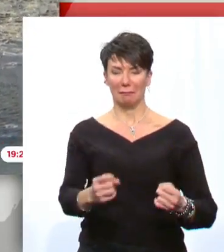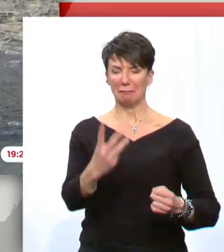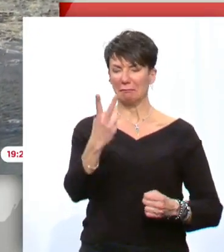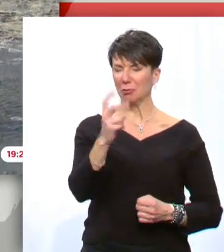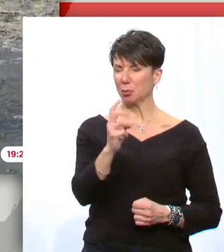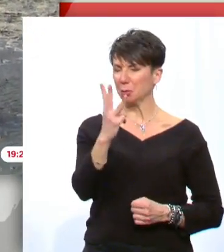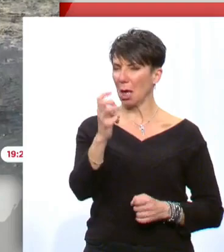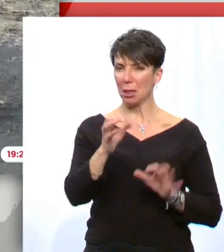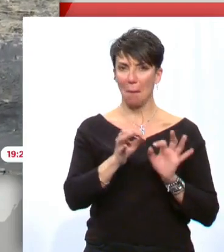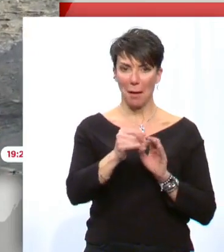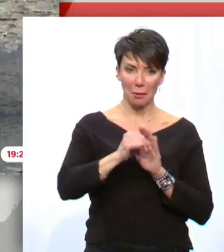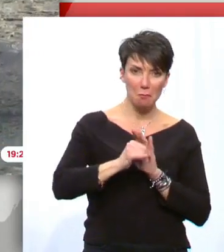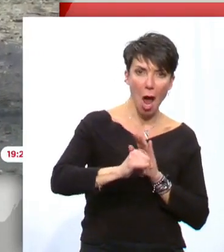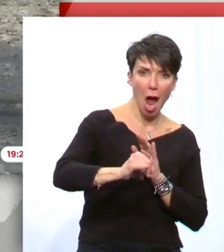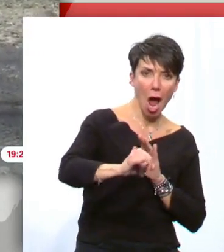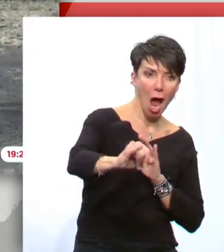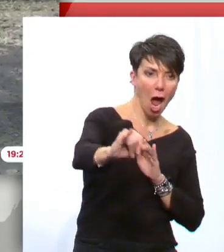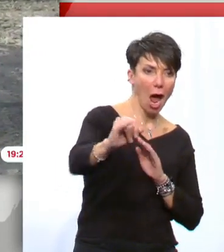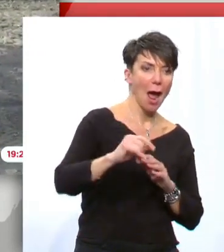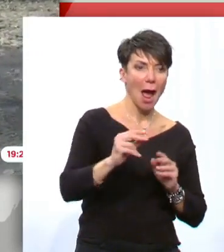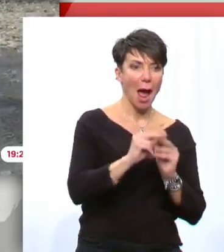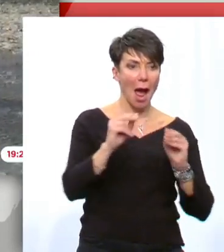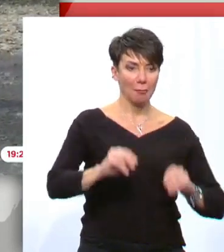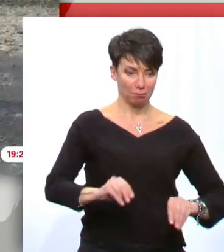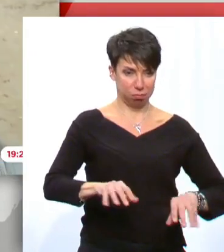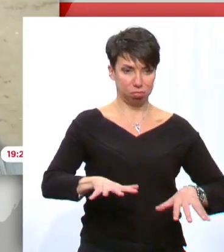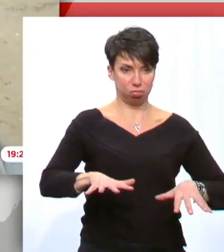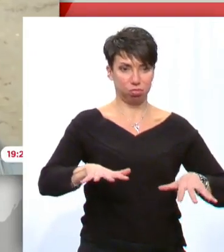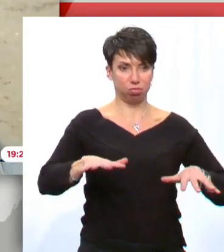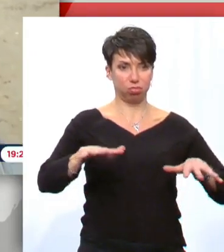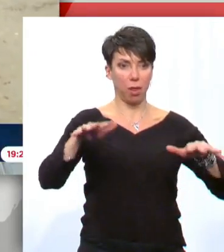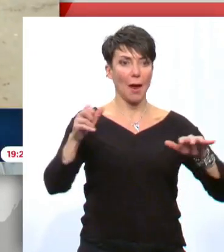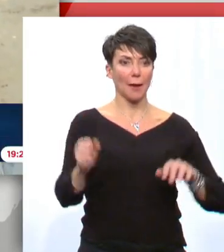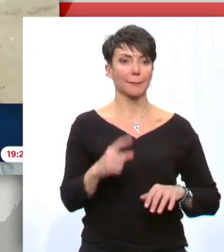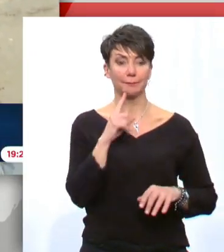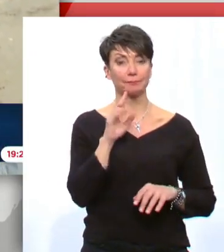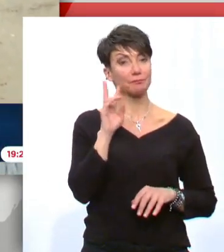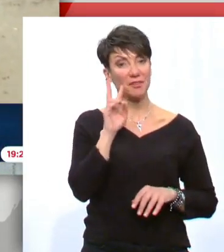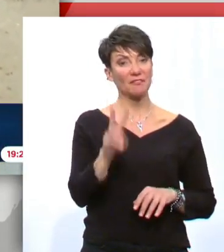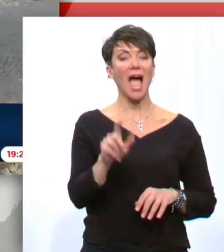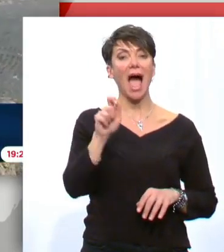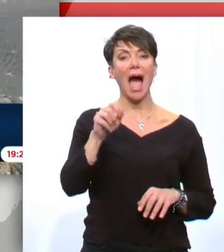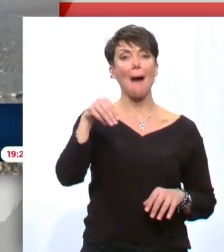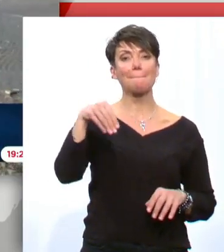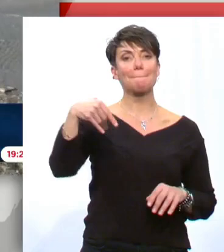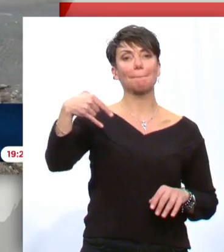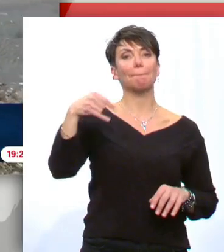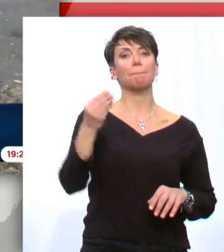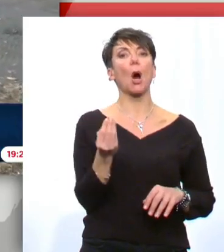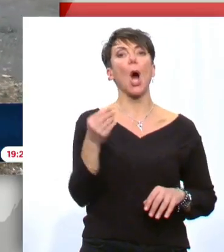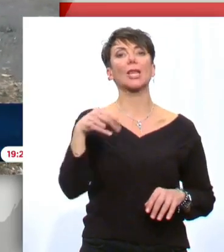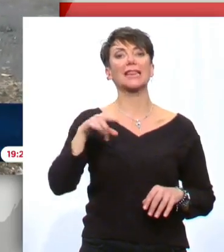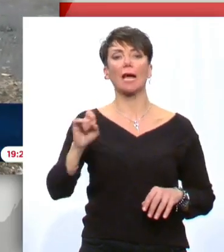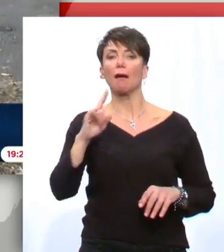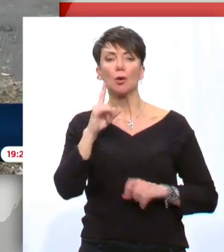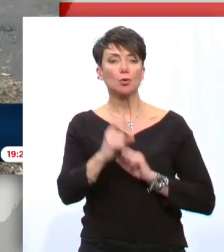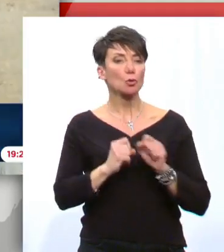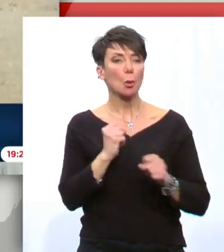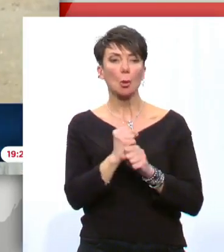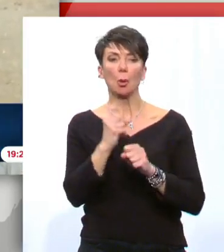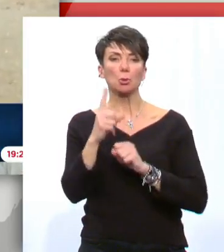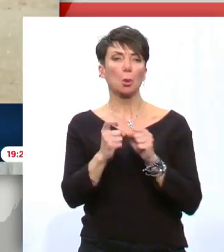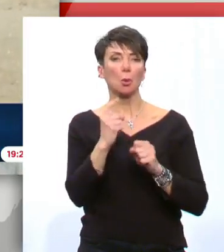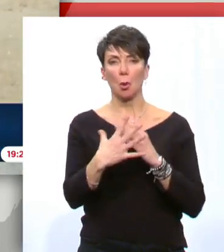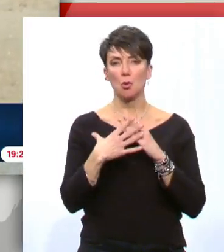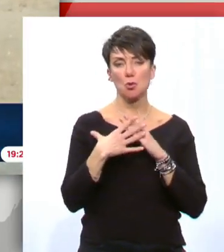μέτρα. Με αποτέλεσμα να αποκαλυφθεί ότι υπήρχε από κάτω, κατά μήκος. Είναι ένα φαινόμενο που συμβαίνει κάθε χρόνο. Εδώ είναι γύρω σε